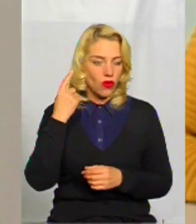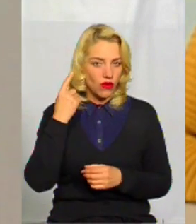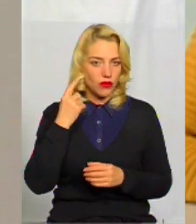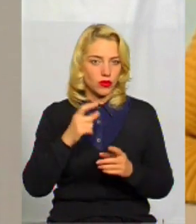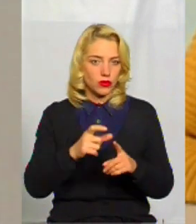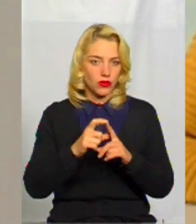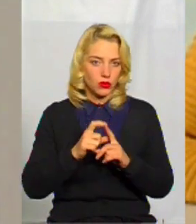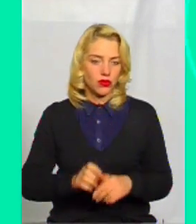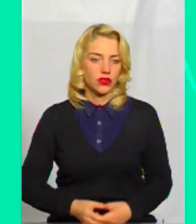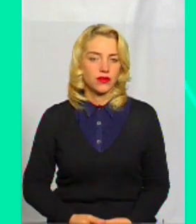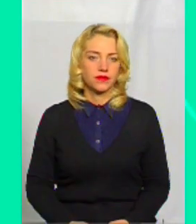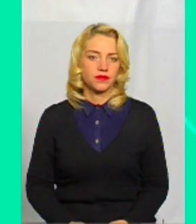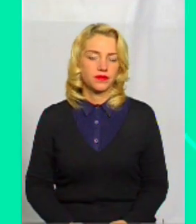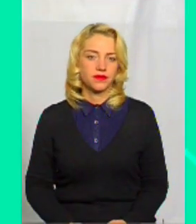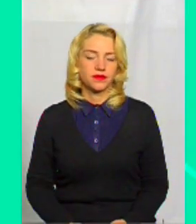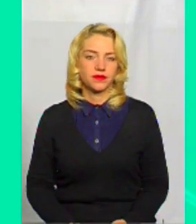буквально зараз.